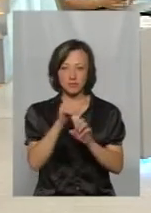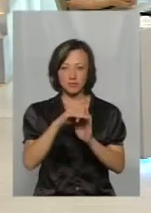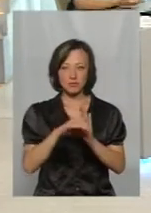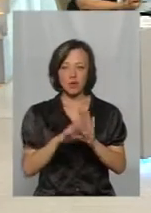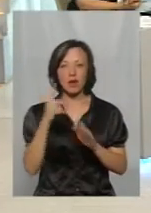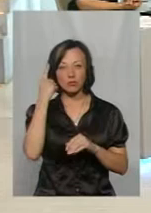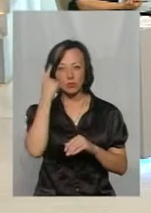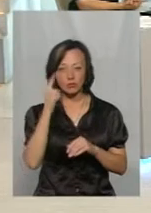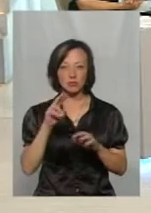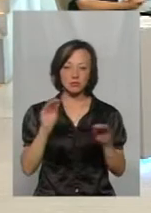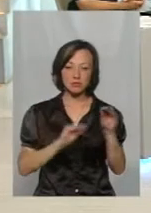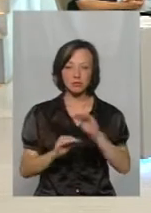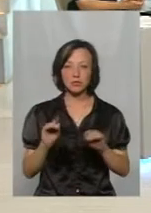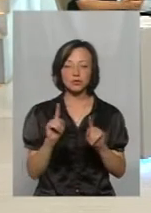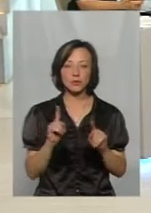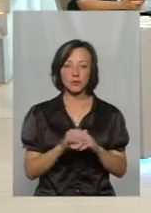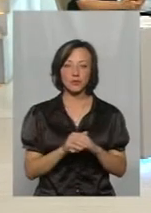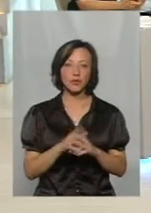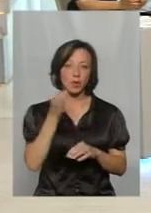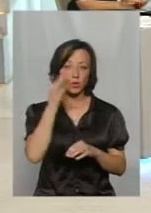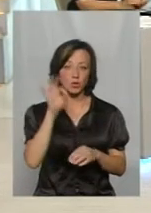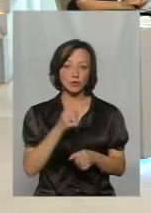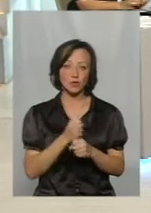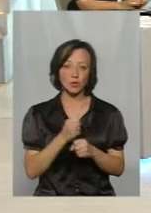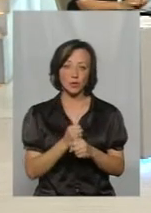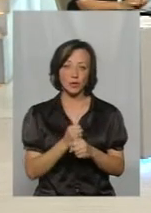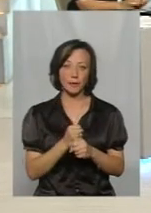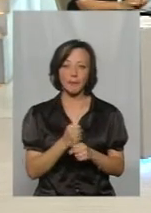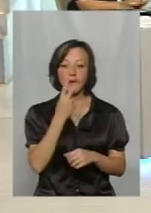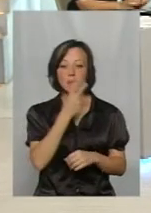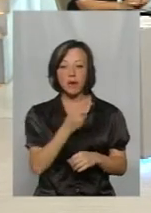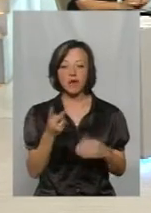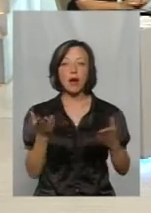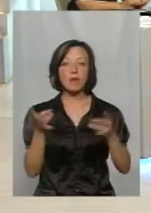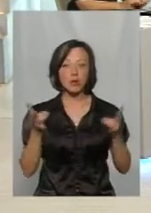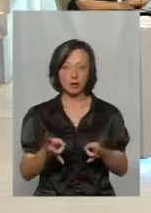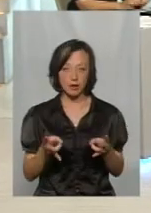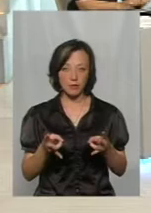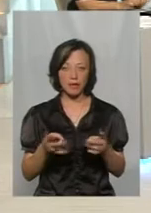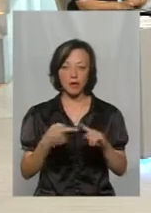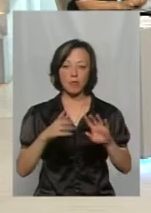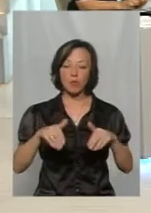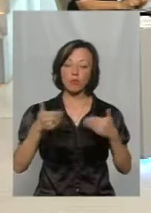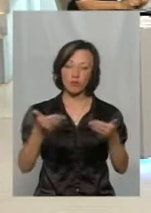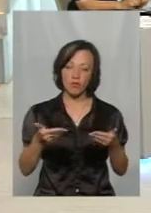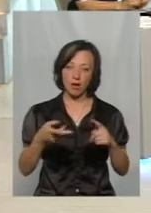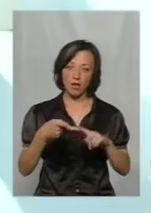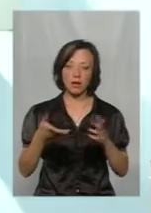програму? Керували з досвідом роботи. Бачили, яка є потреба, пропонували.